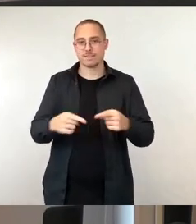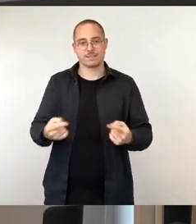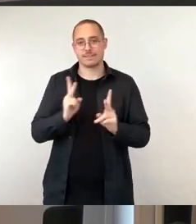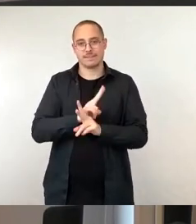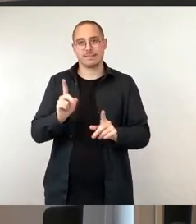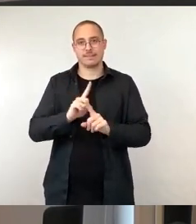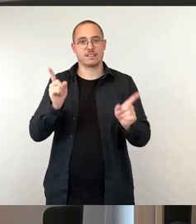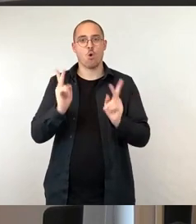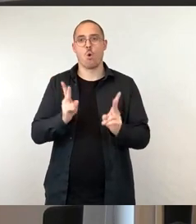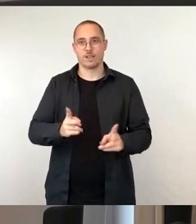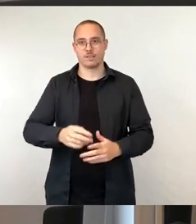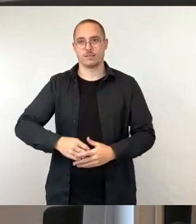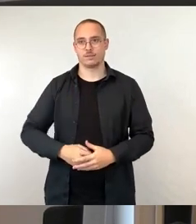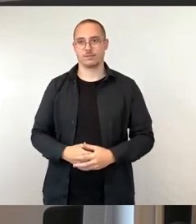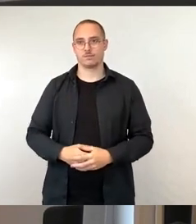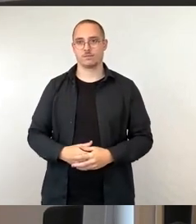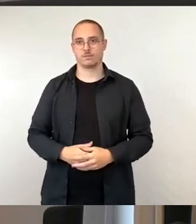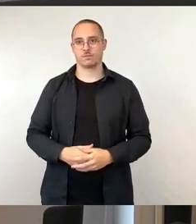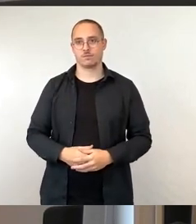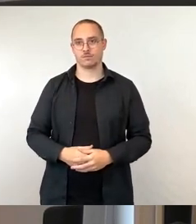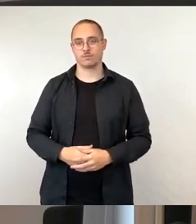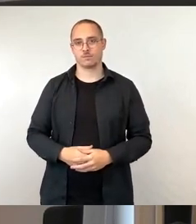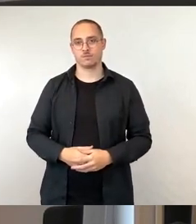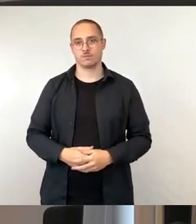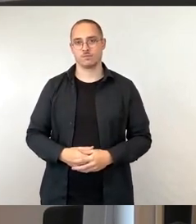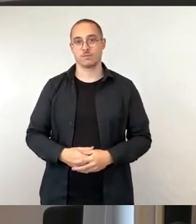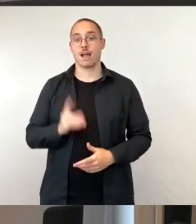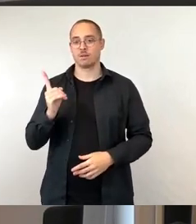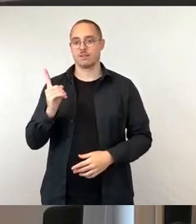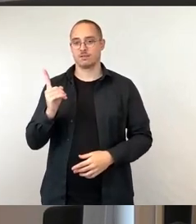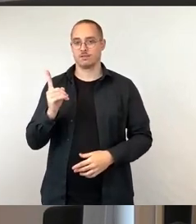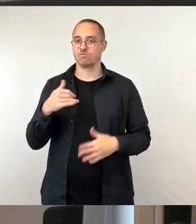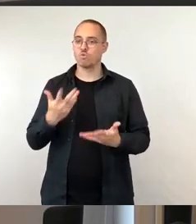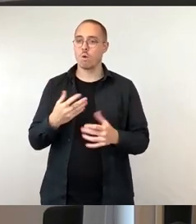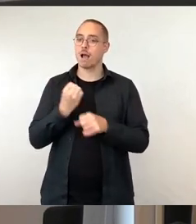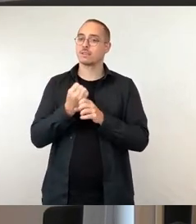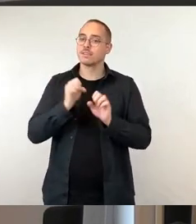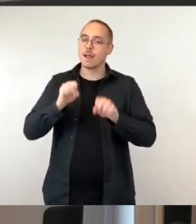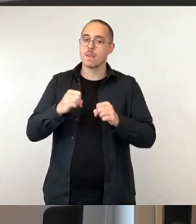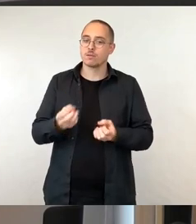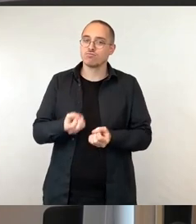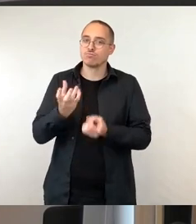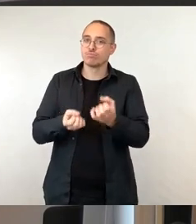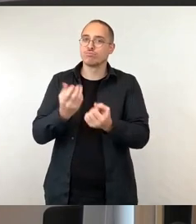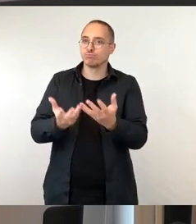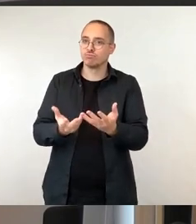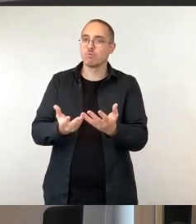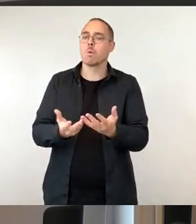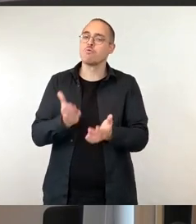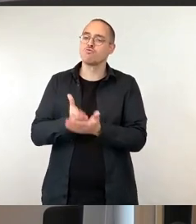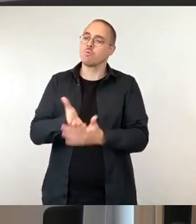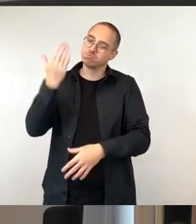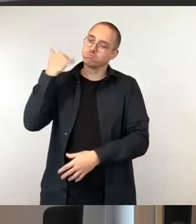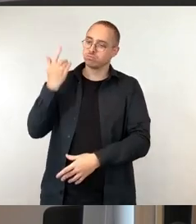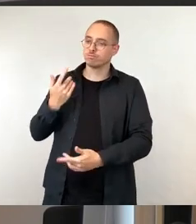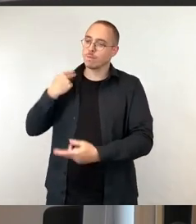das Instrument der Arbeitsgelegenheiten, das hat hierzulande eine sehr lange Tradition. Es gibt es nämlich